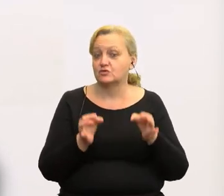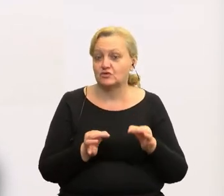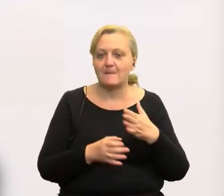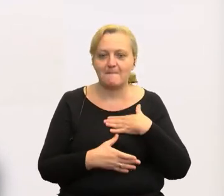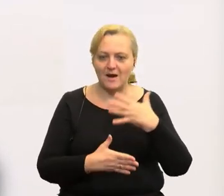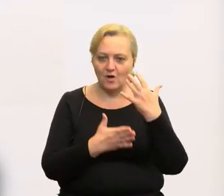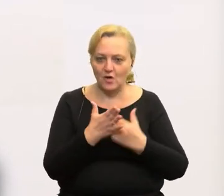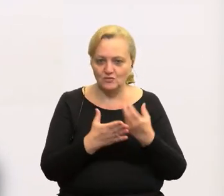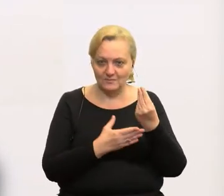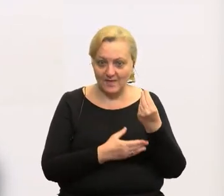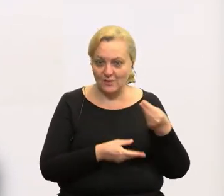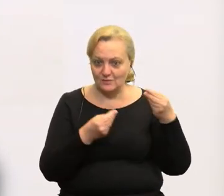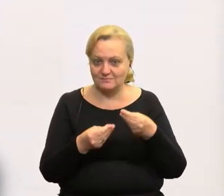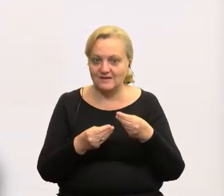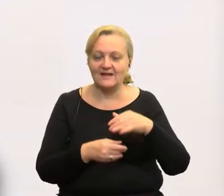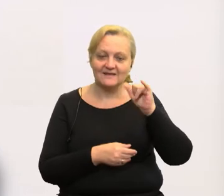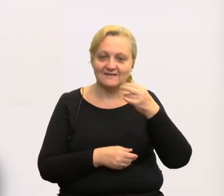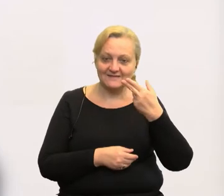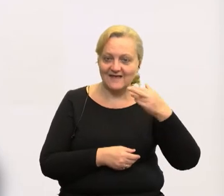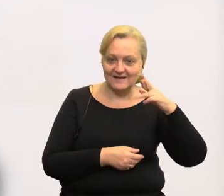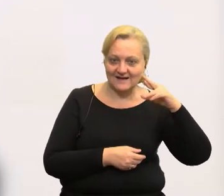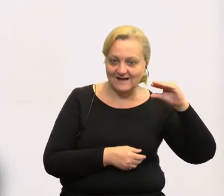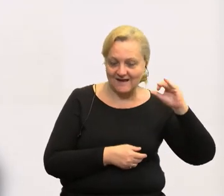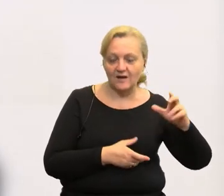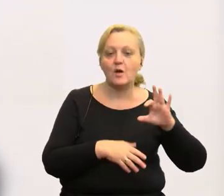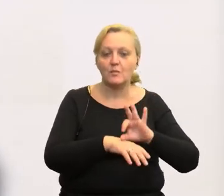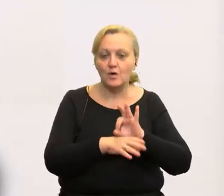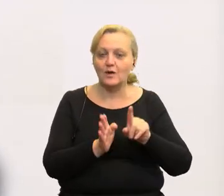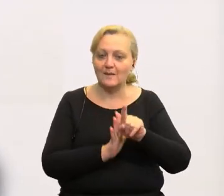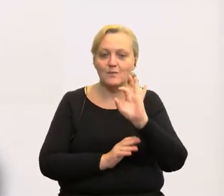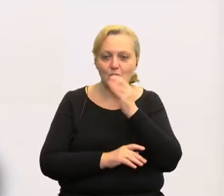wykorzystać środki Interreg na projekty dla młodzieży,